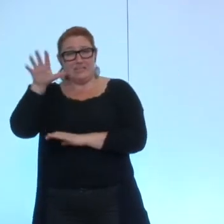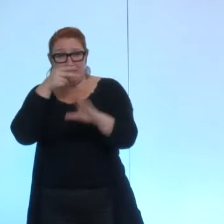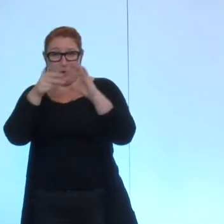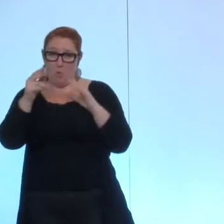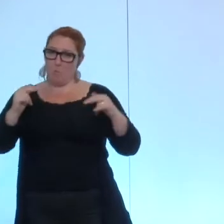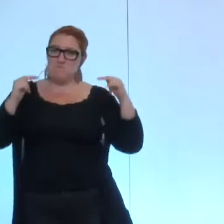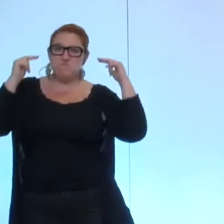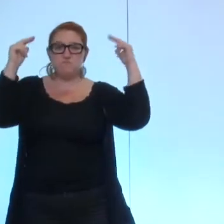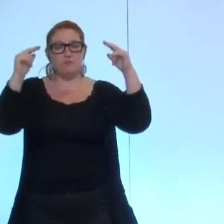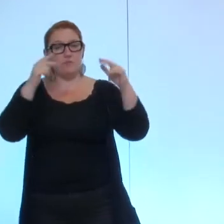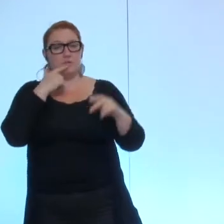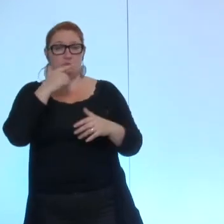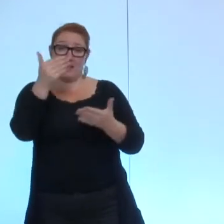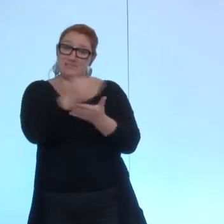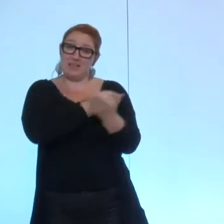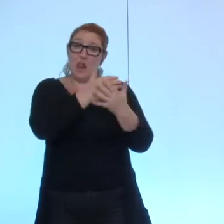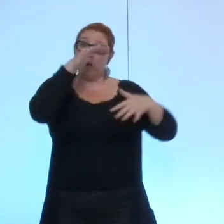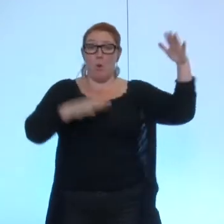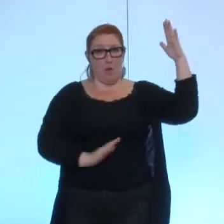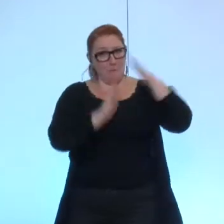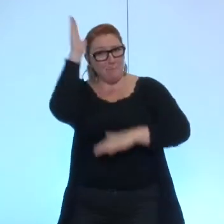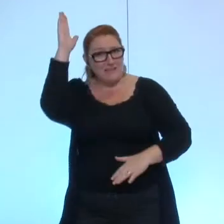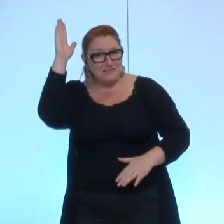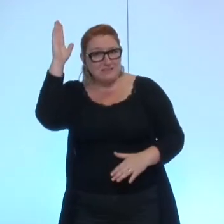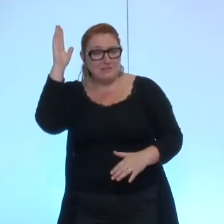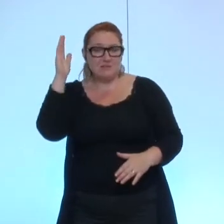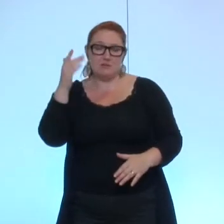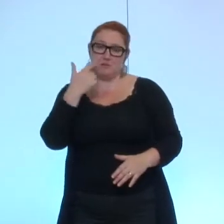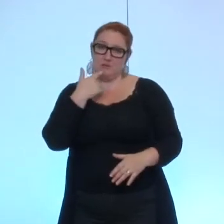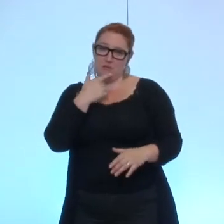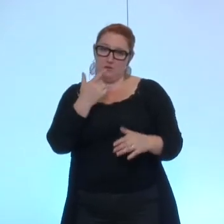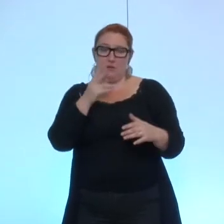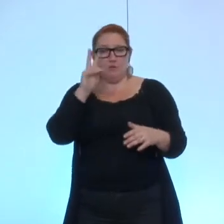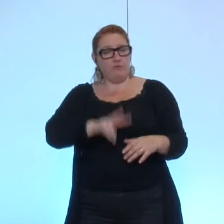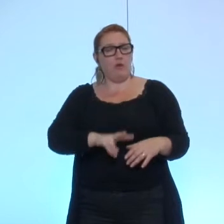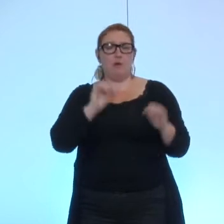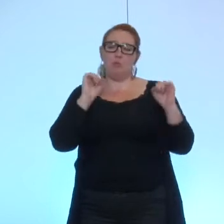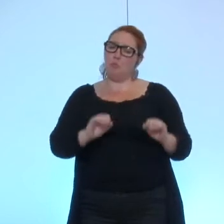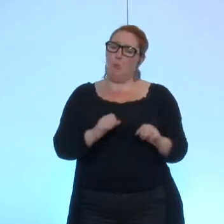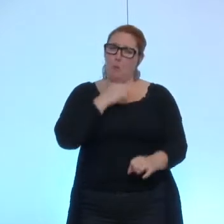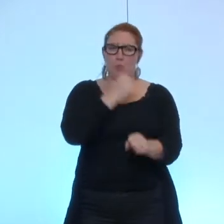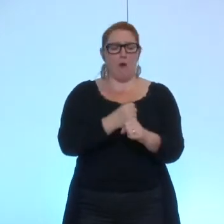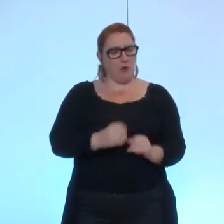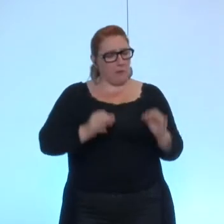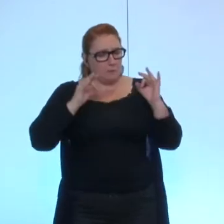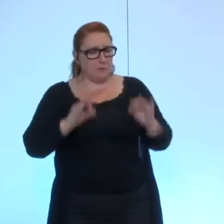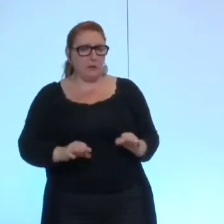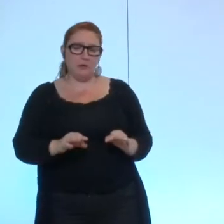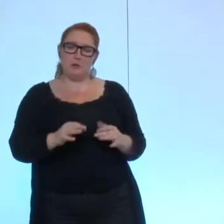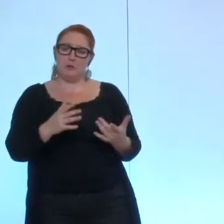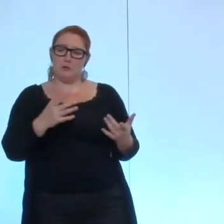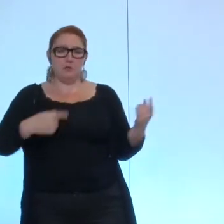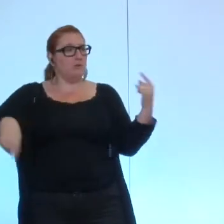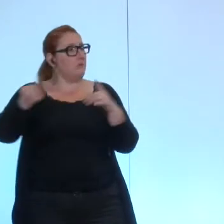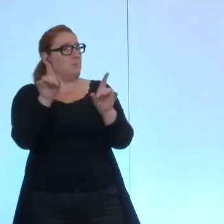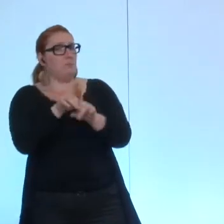médian. Elles vous permettent d'assurer pleinement et dignement votre mandat municipal en faisant face aux obligations auxquelles sont soumis l'ensemble